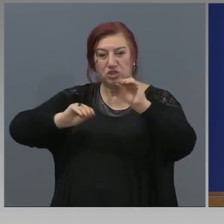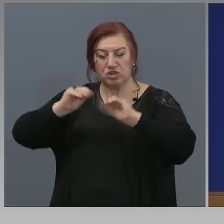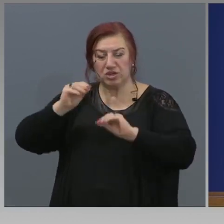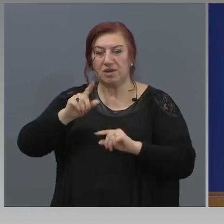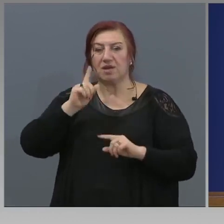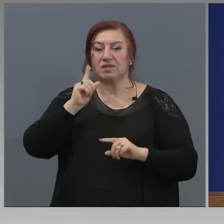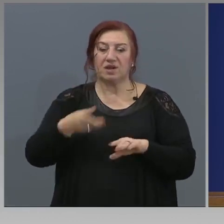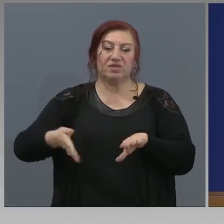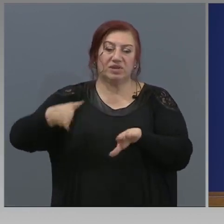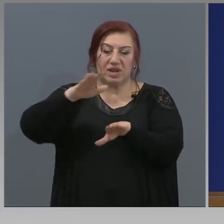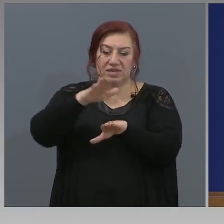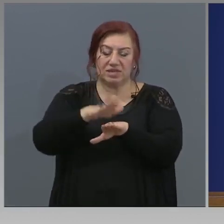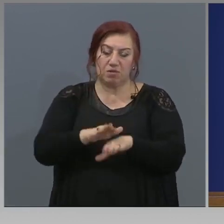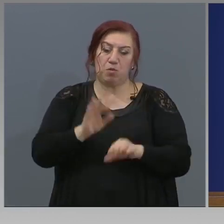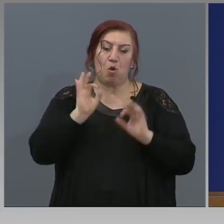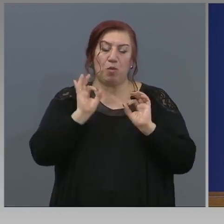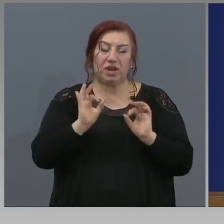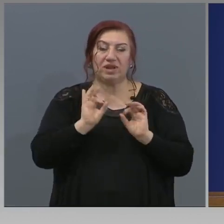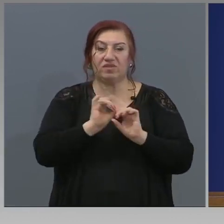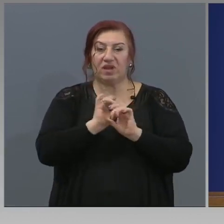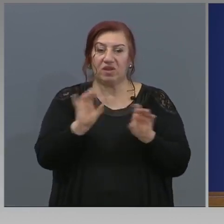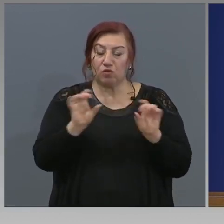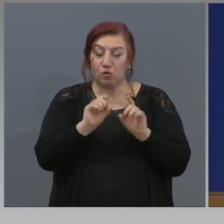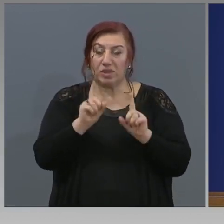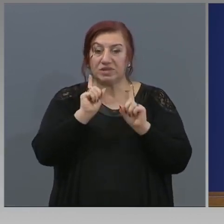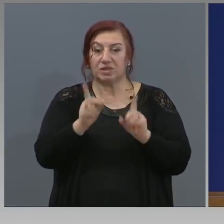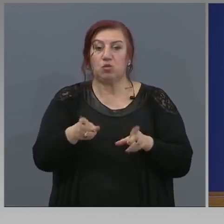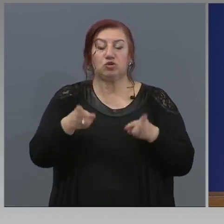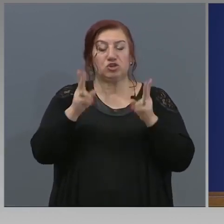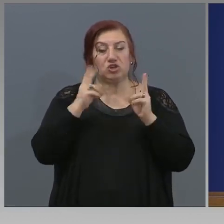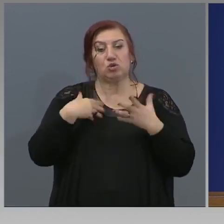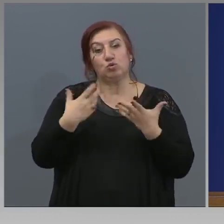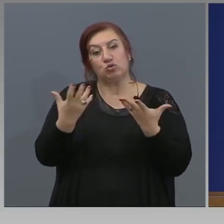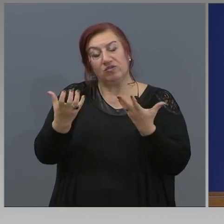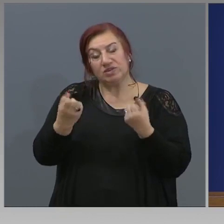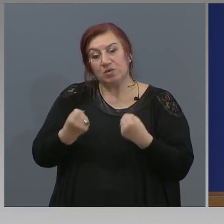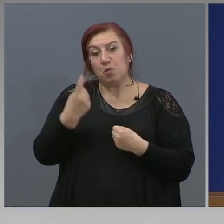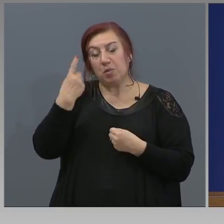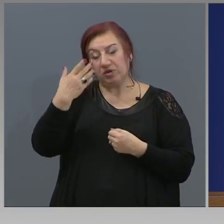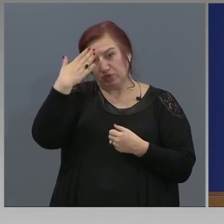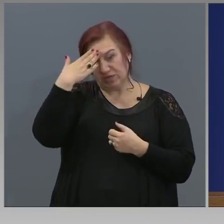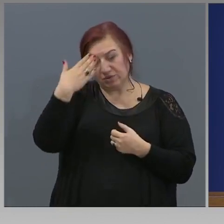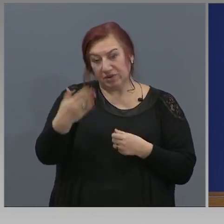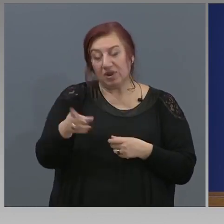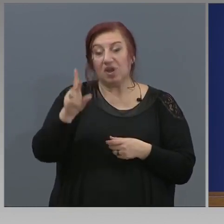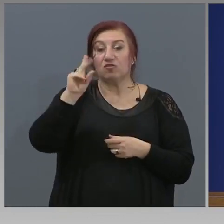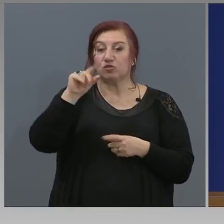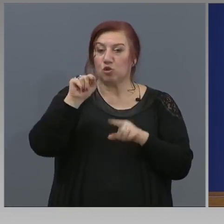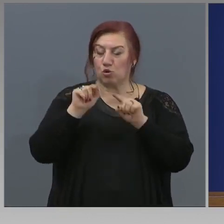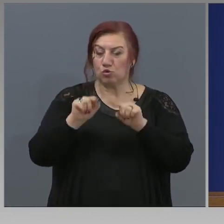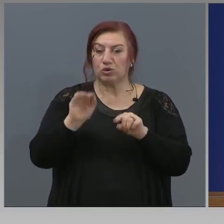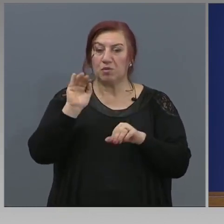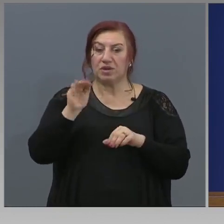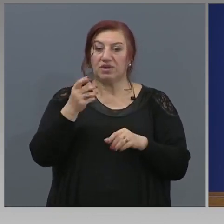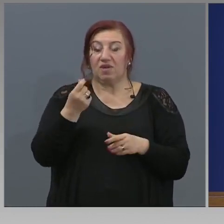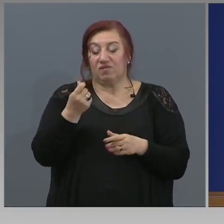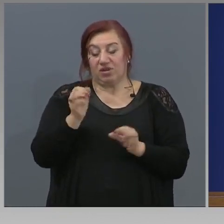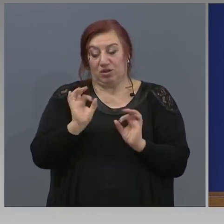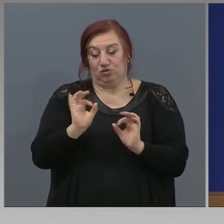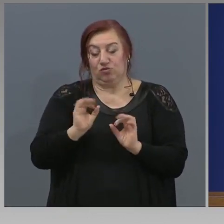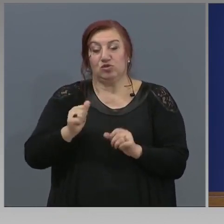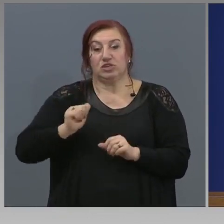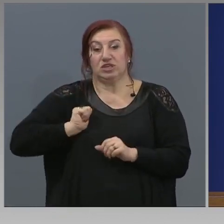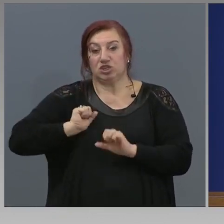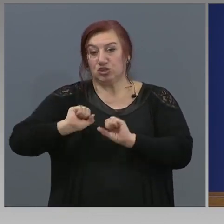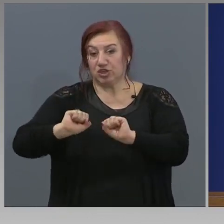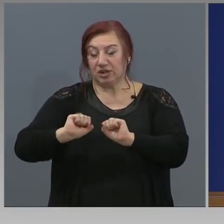трябва да се стъпи върху обективна информация, за да може решенията, които вземем, първо да бъдат справедливи, второ да бъдат финансово обезпечени.